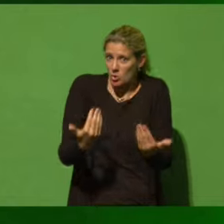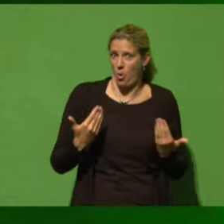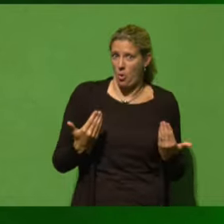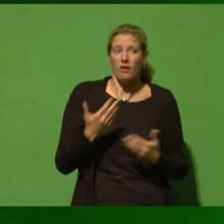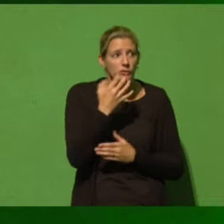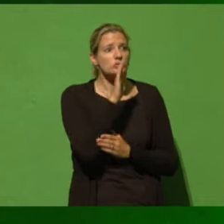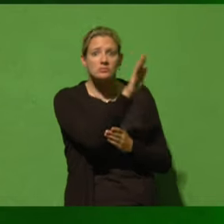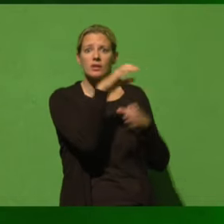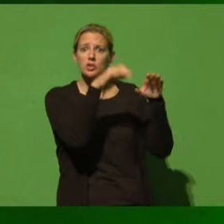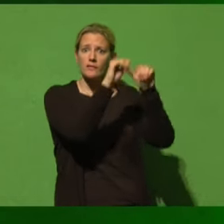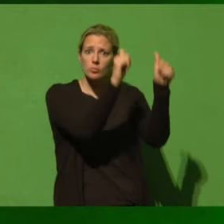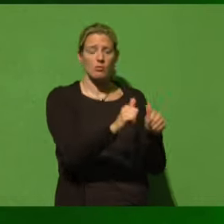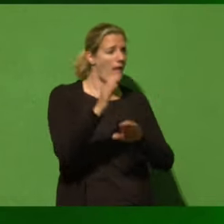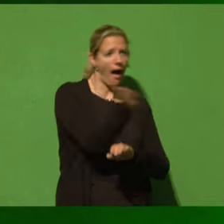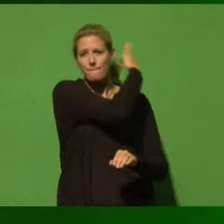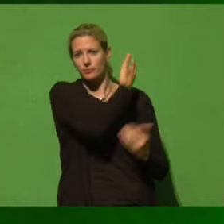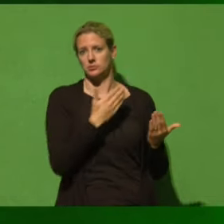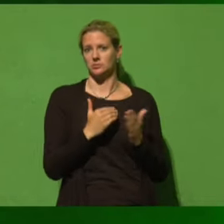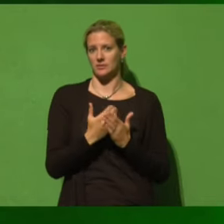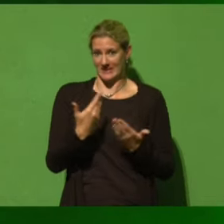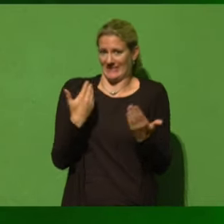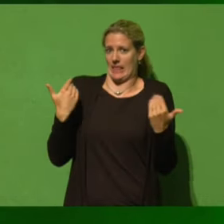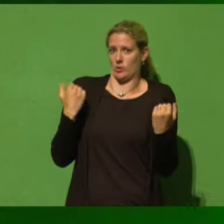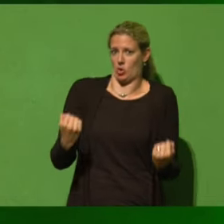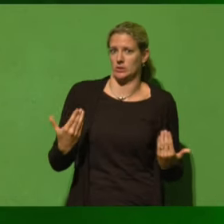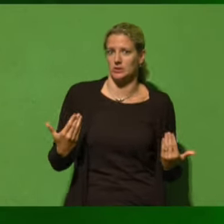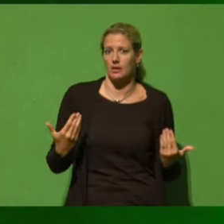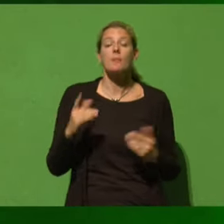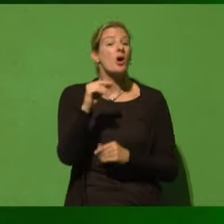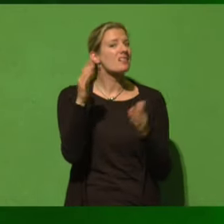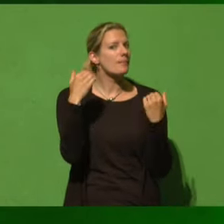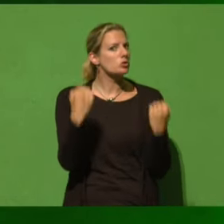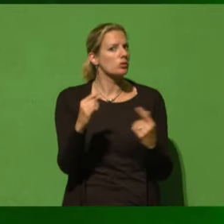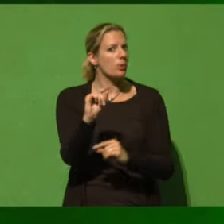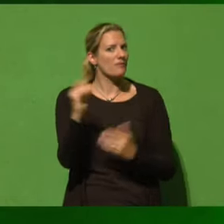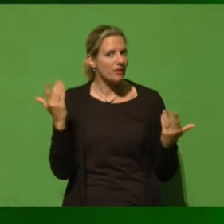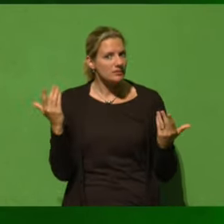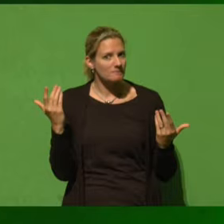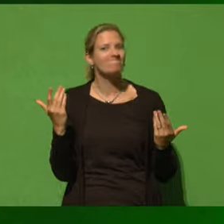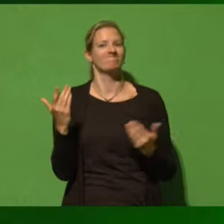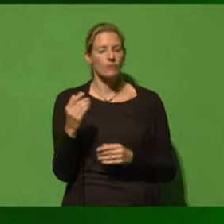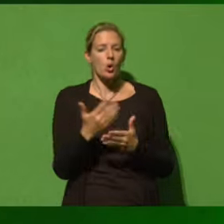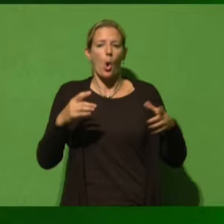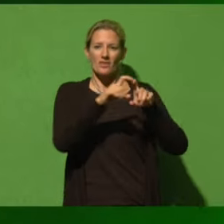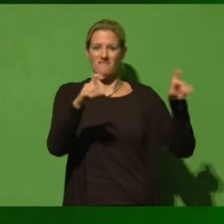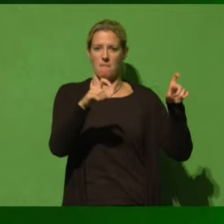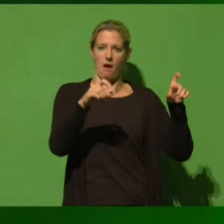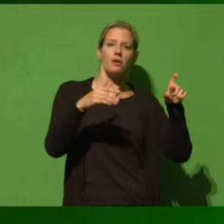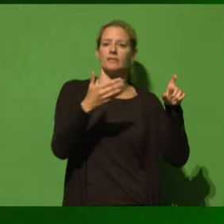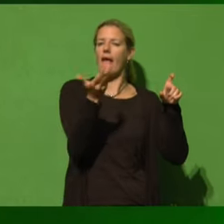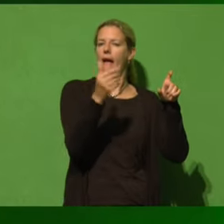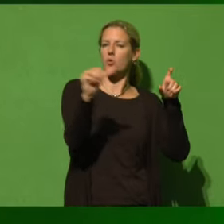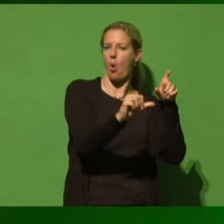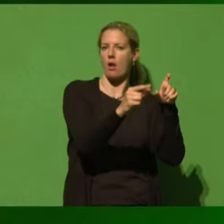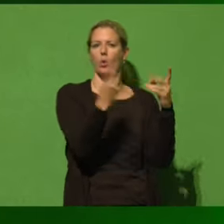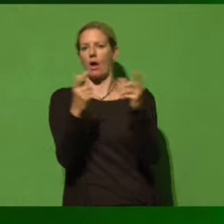Geschäftsmodell sogar abschaffen. Das heißt nämlich Klimaschutz. Klimaschutz ist die Abschaffung des Geschäftsmodells für die Erdölkonzerne, für